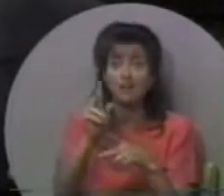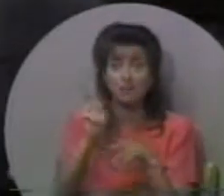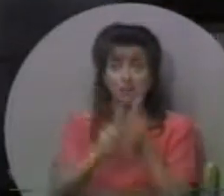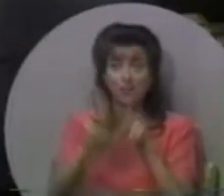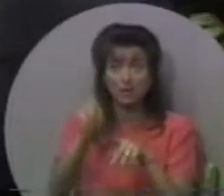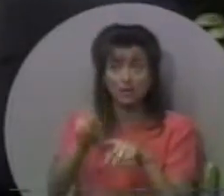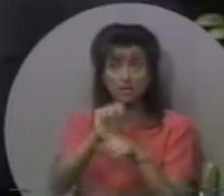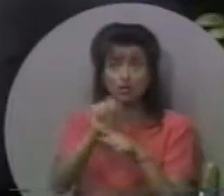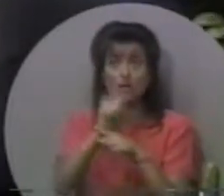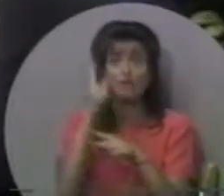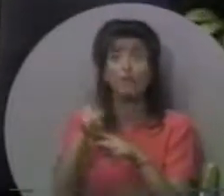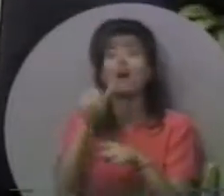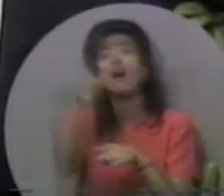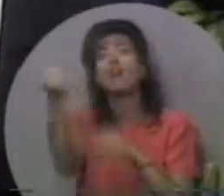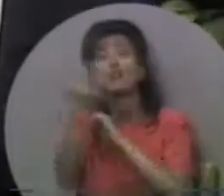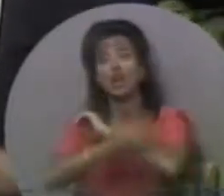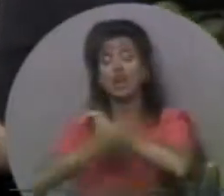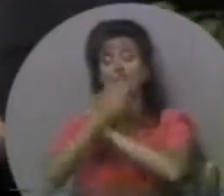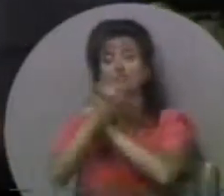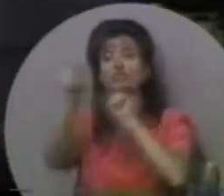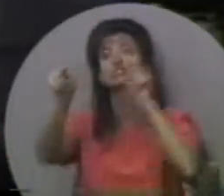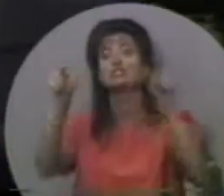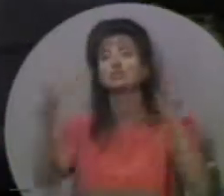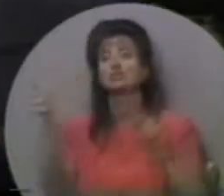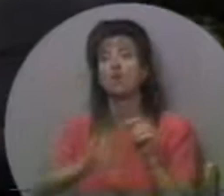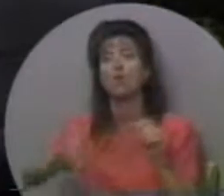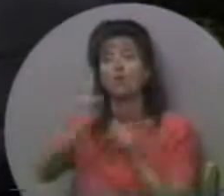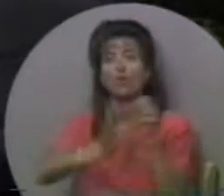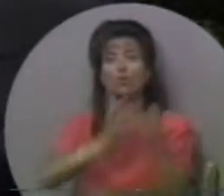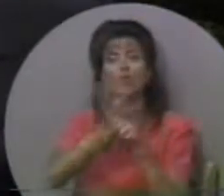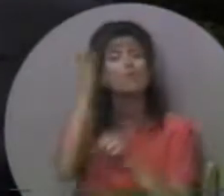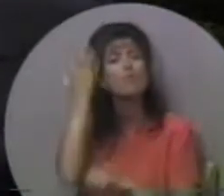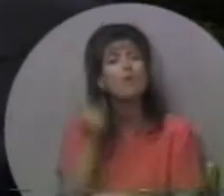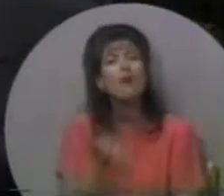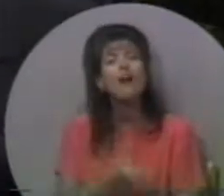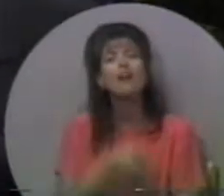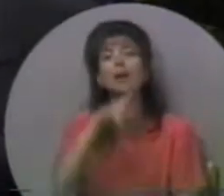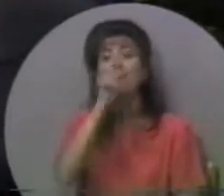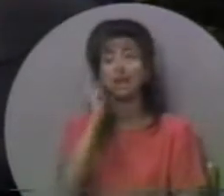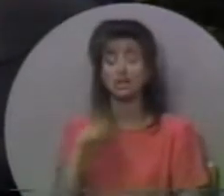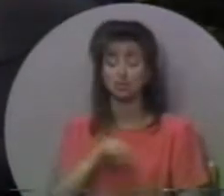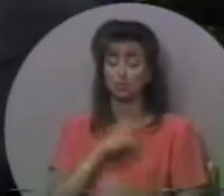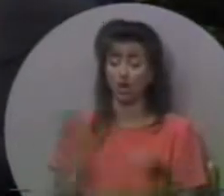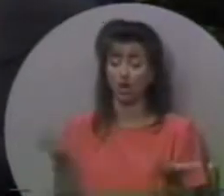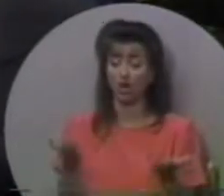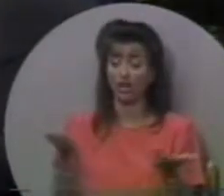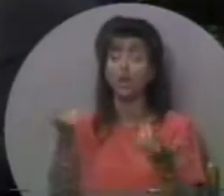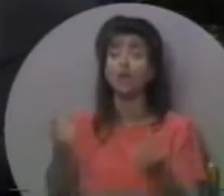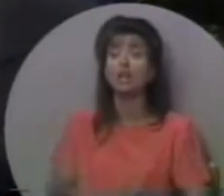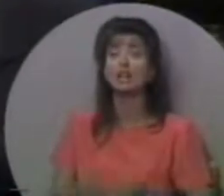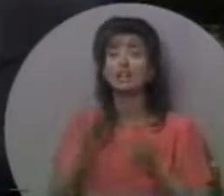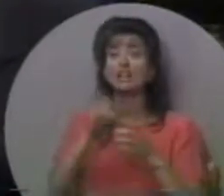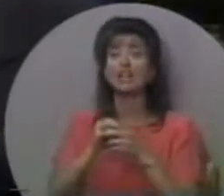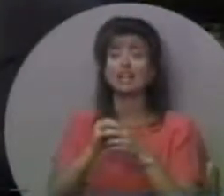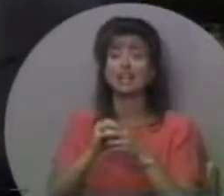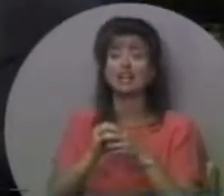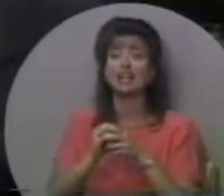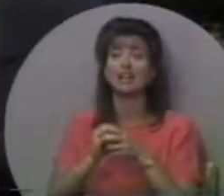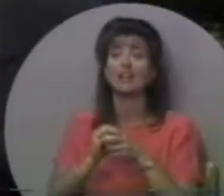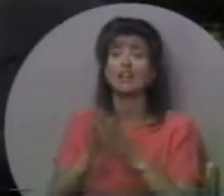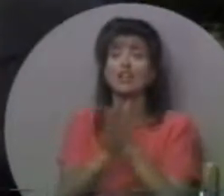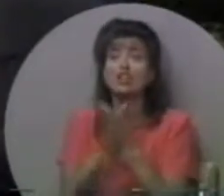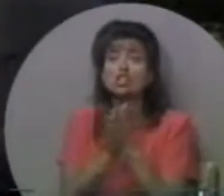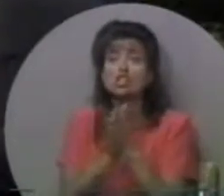треба тренувати людей для наших Самарій, тому що ми живемо у